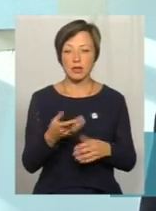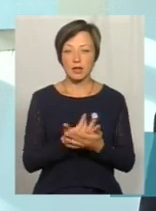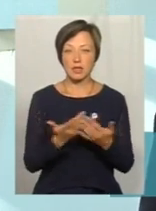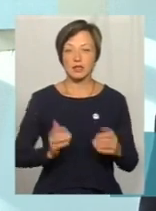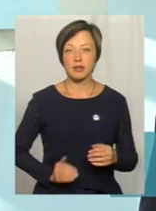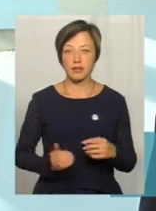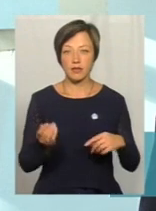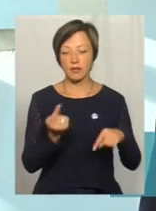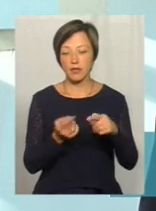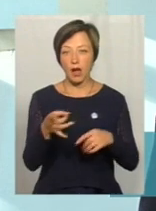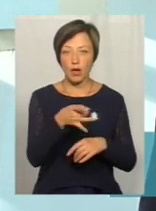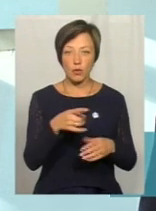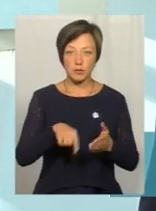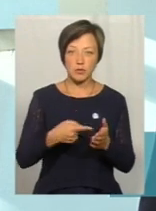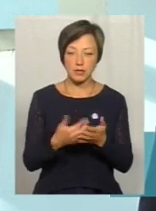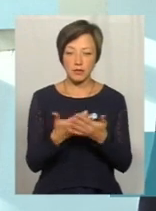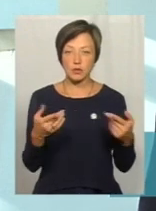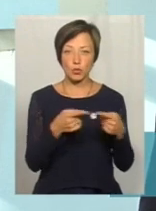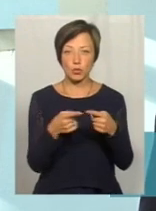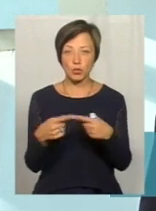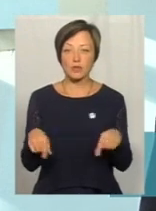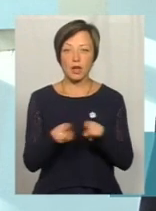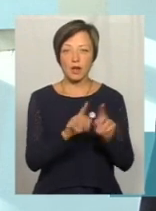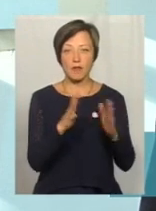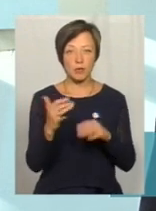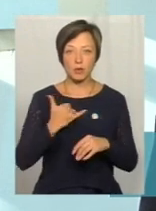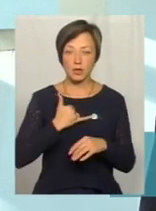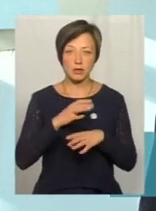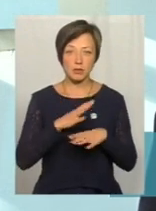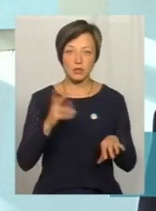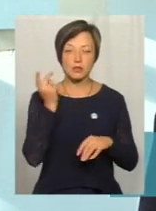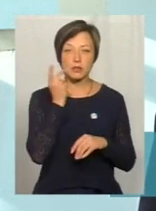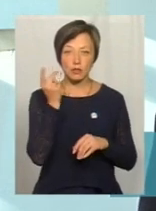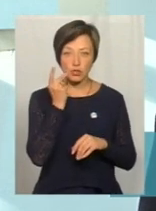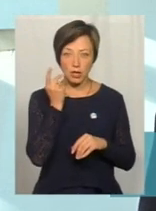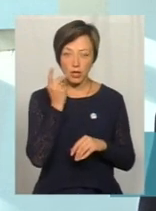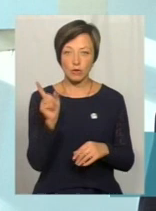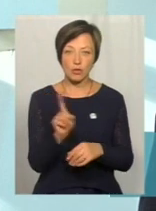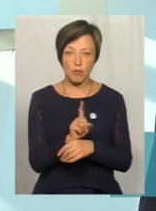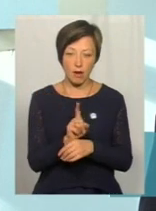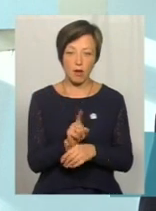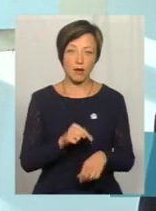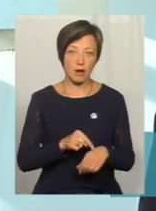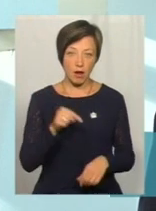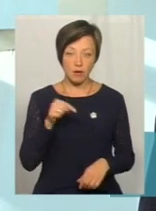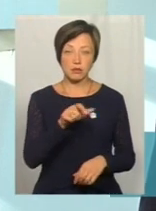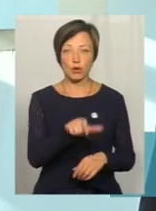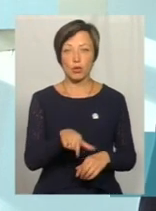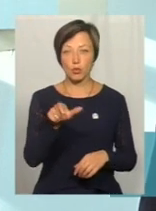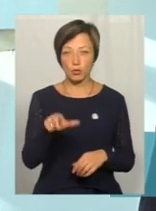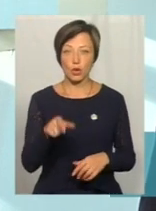різних мікрорайонах міста, в різних куточках. Ну, таких випадків нам не зустрічалося. Тобто, зазвичай, нормальна, адекватна реакція. Люди